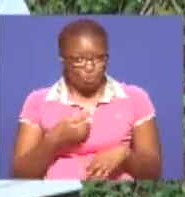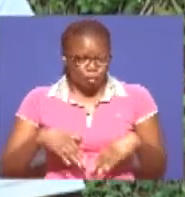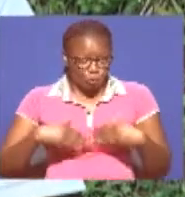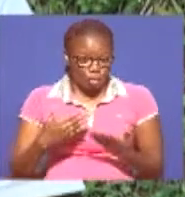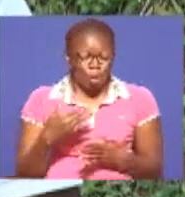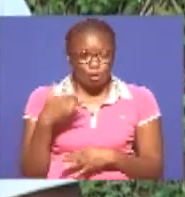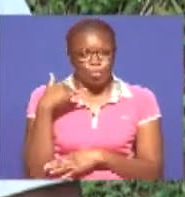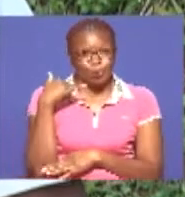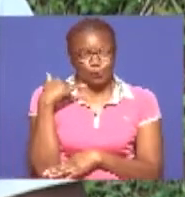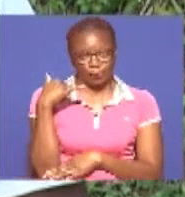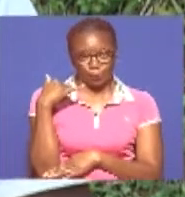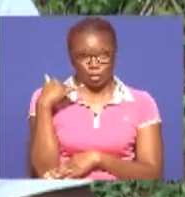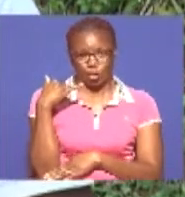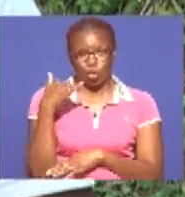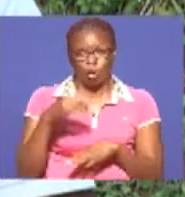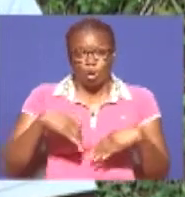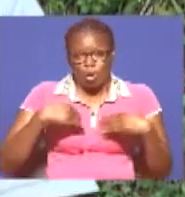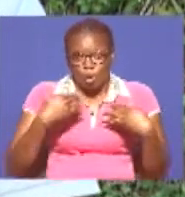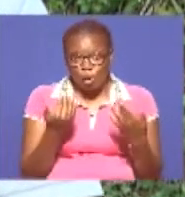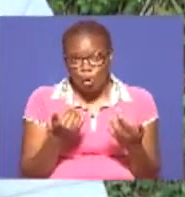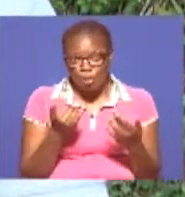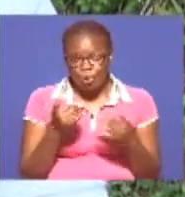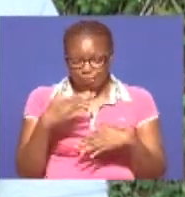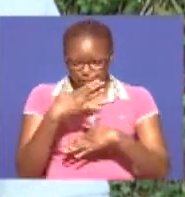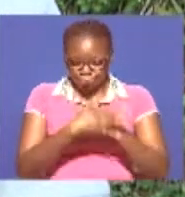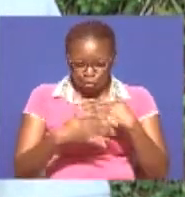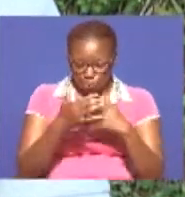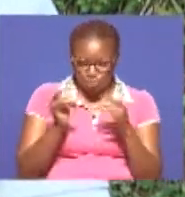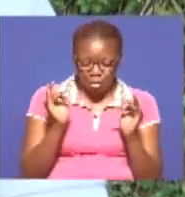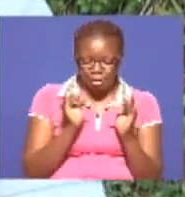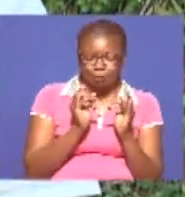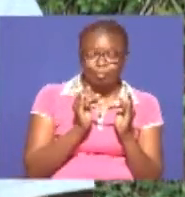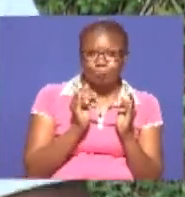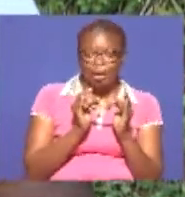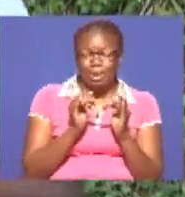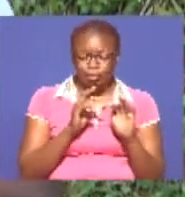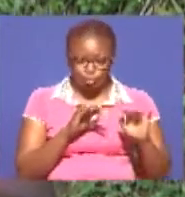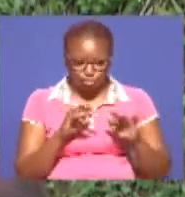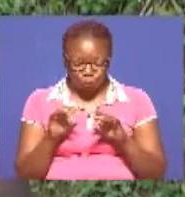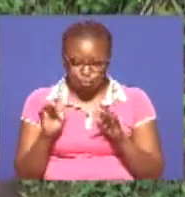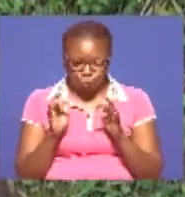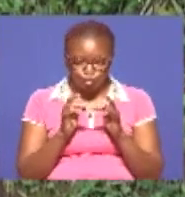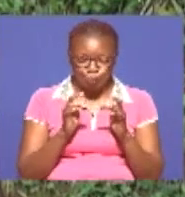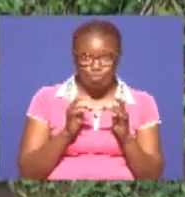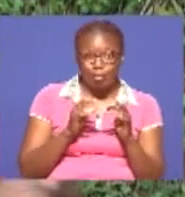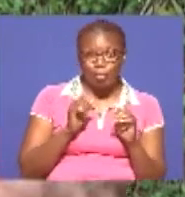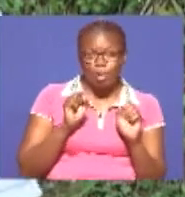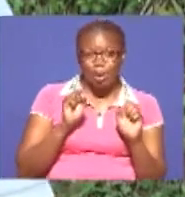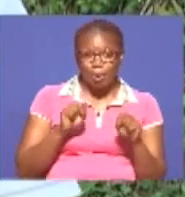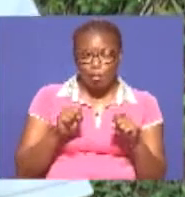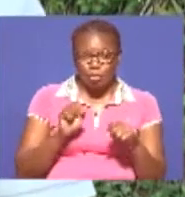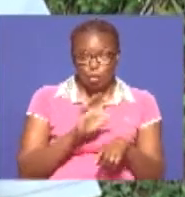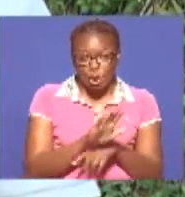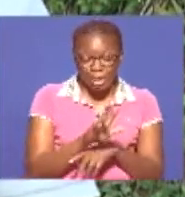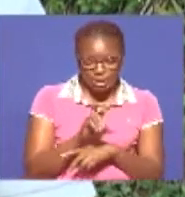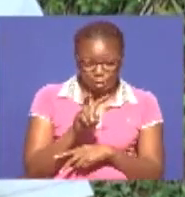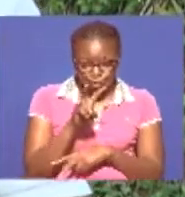Kwa sabu kuna wenye wanapiga wakiwa mbali kidogo Kwa hivo, maono yetu kando na